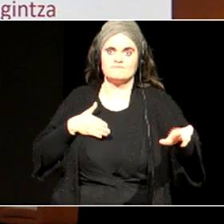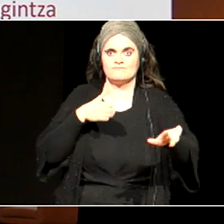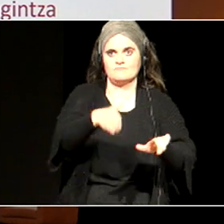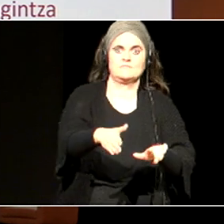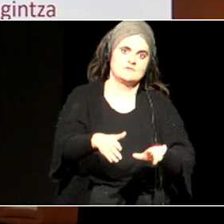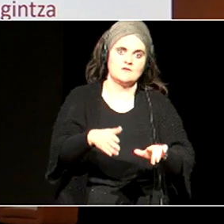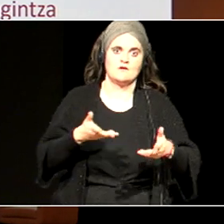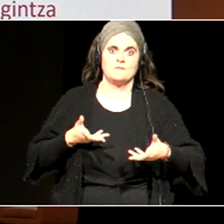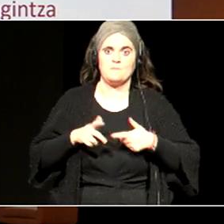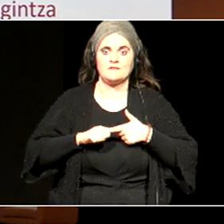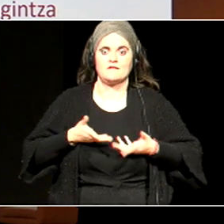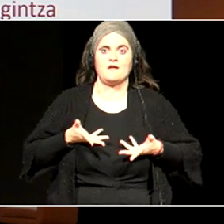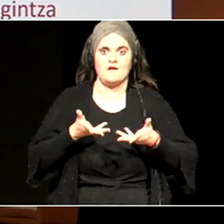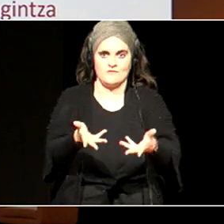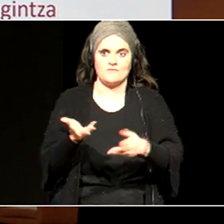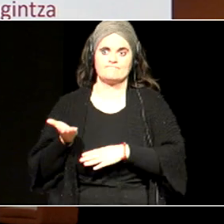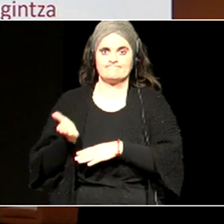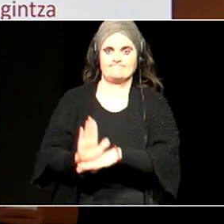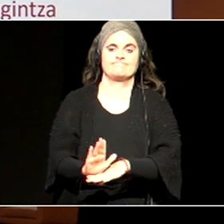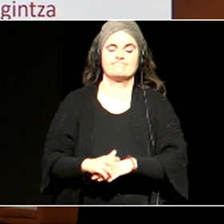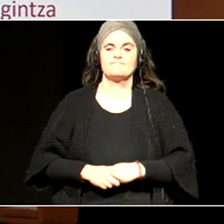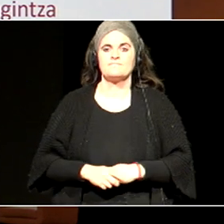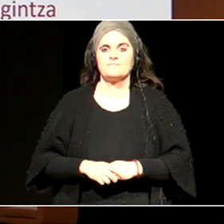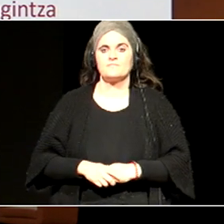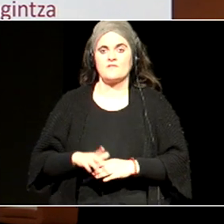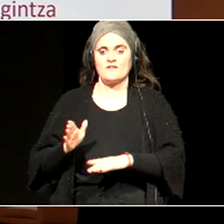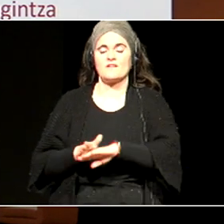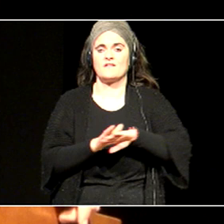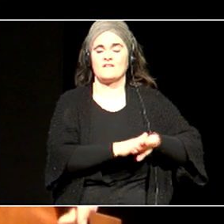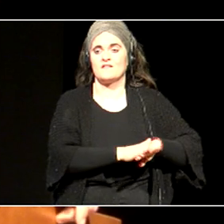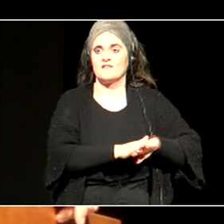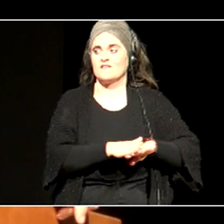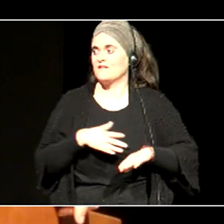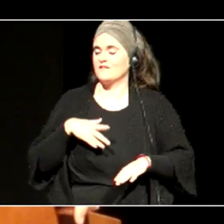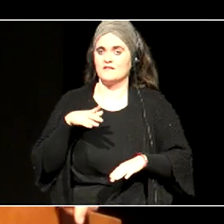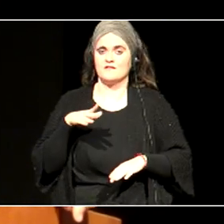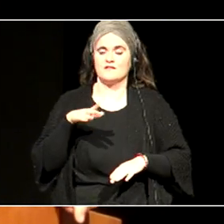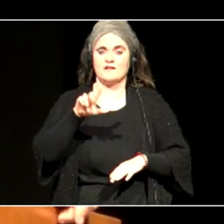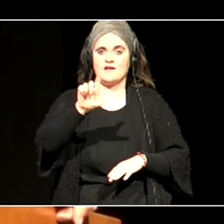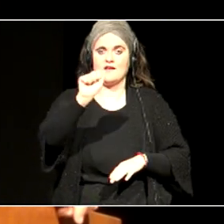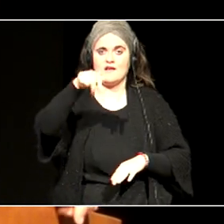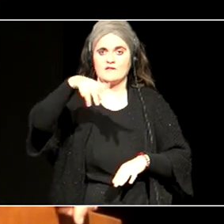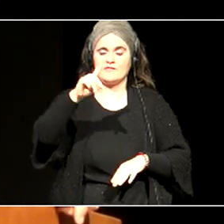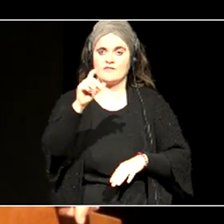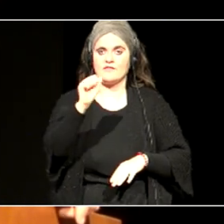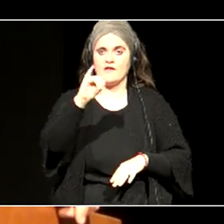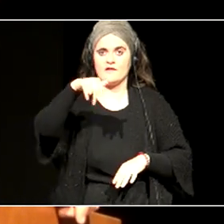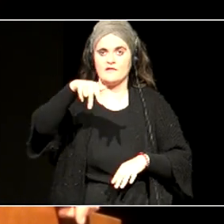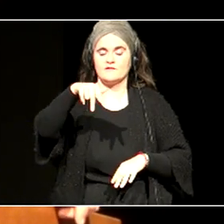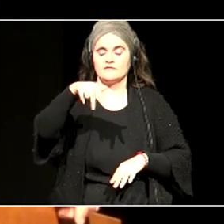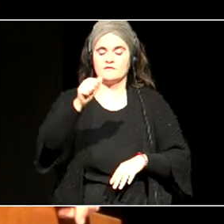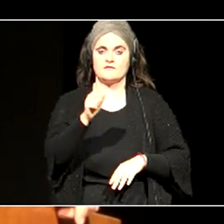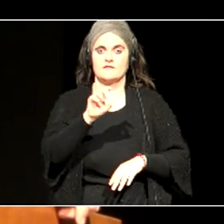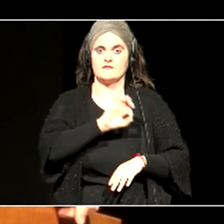ezkaintzea. Bestetik ere, eta izaskun landaidak aipatu du, ezinbesteko haikusten dugu,